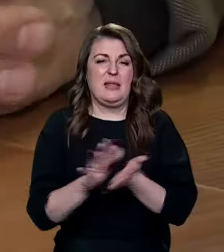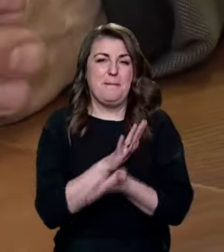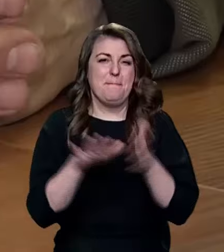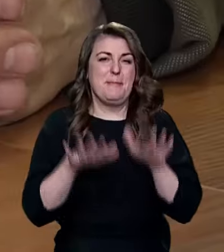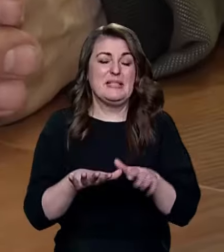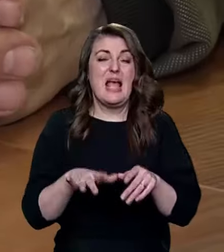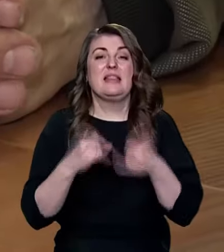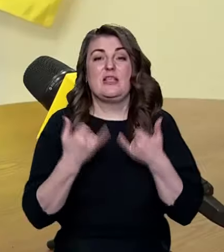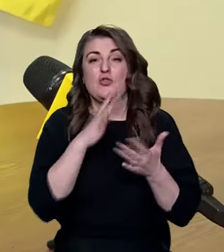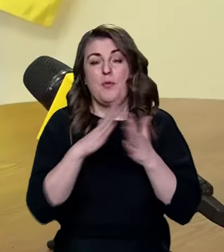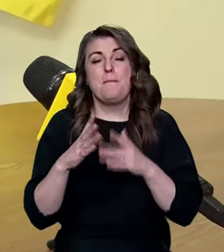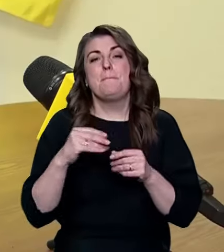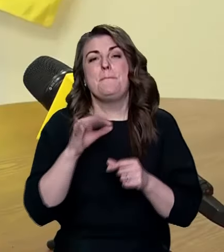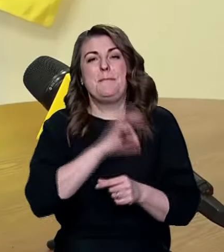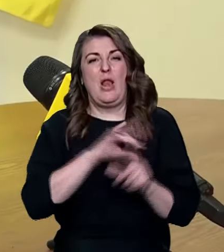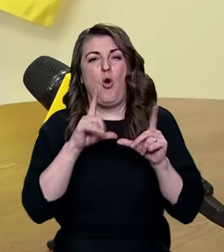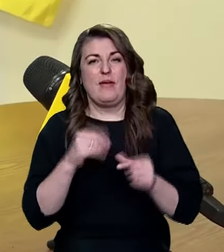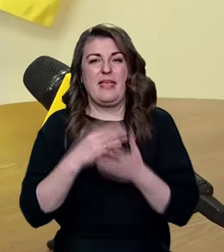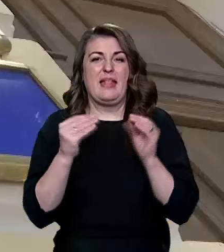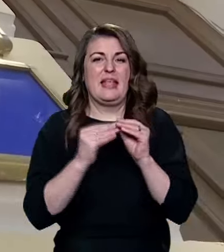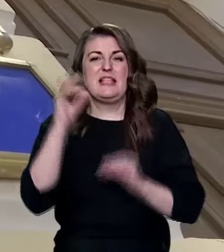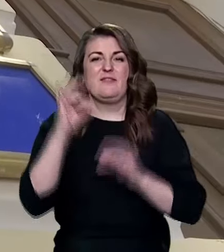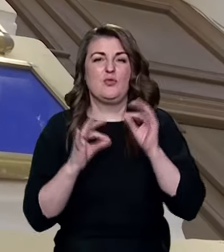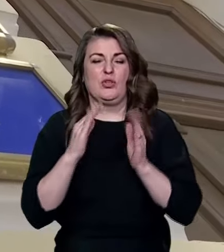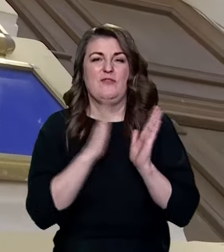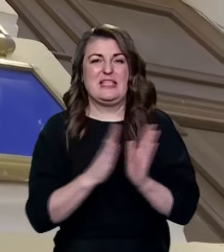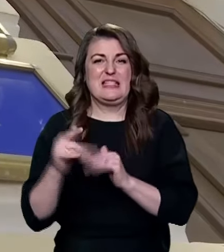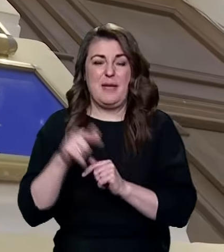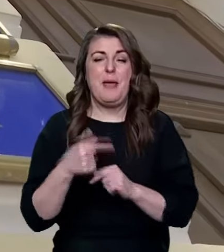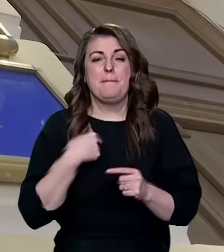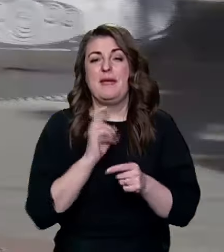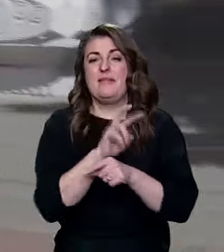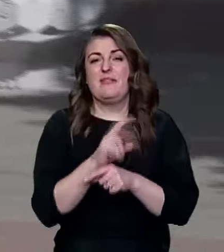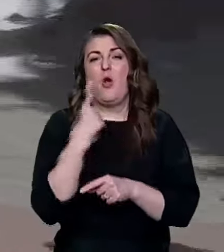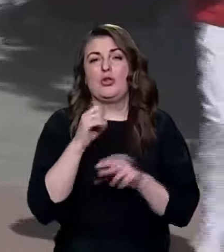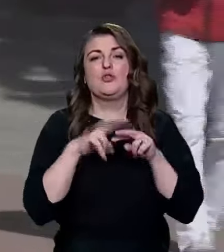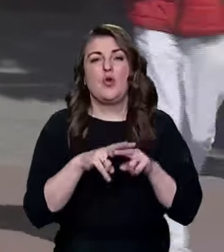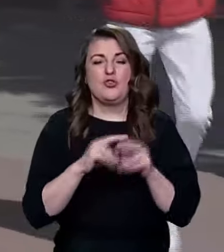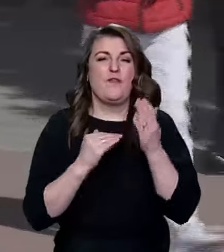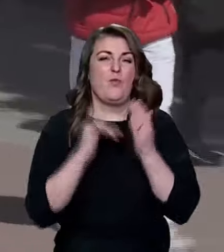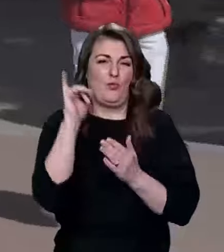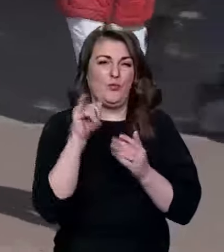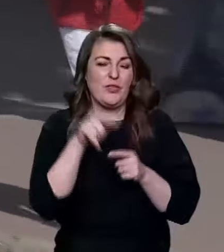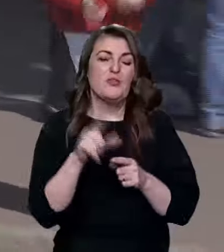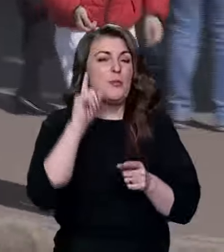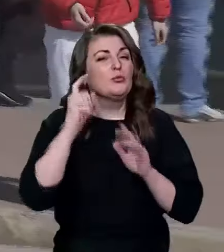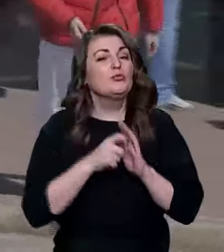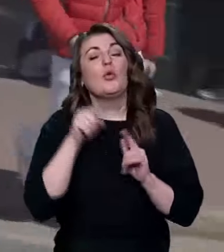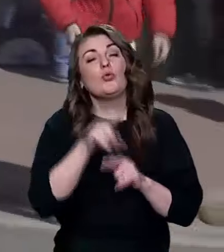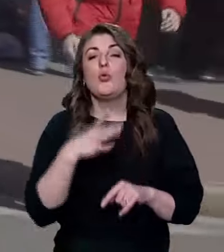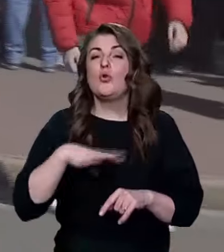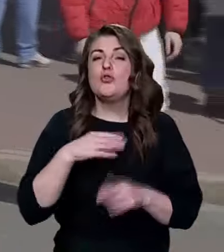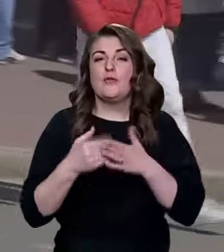На сьогоднішній момент пільговиків є приблизно 10% в системі. Ми відвідали один зі столичних вишів, щоб дізнатися, чого тут